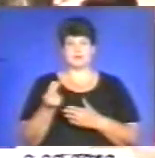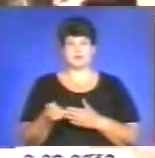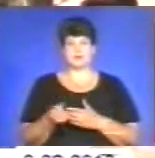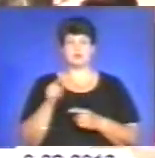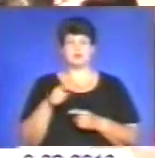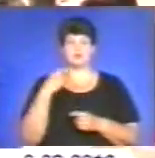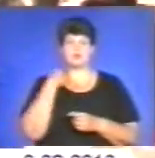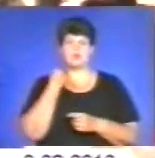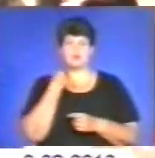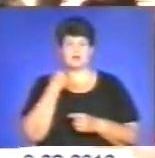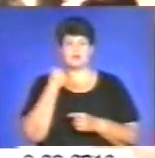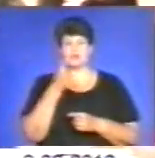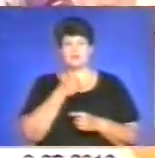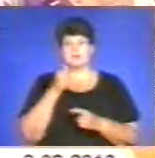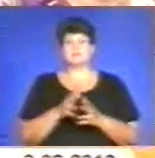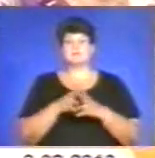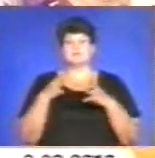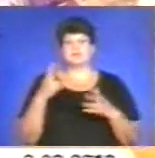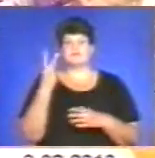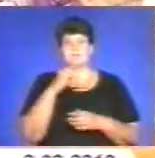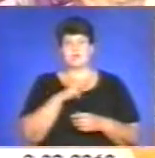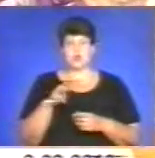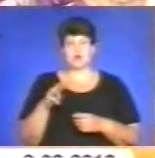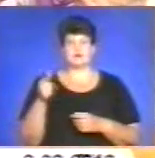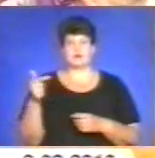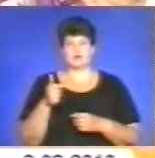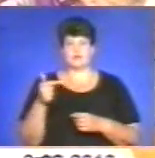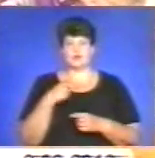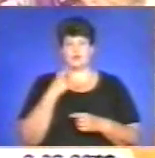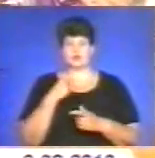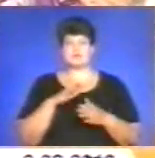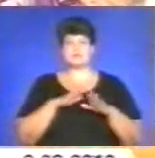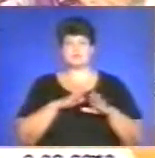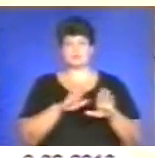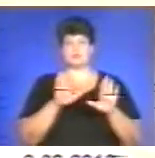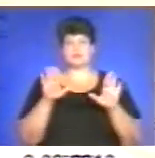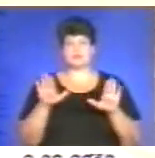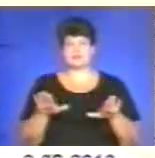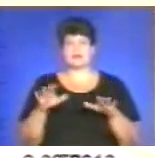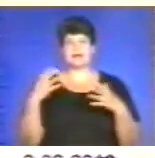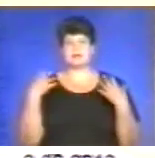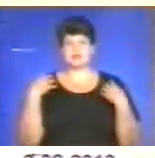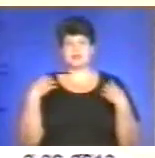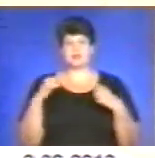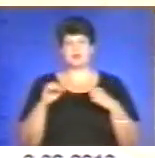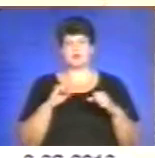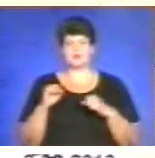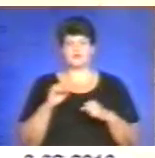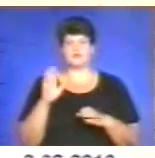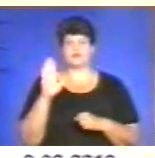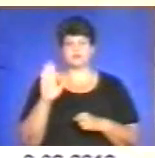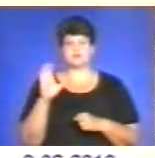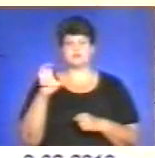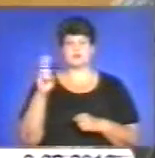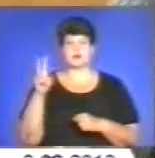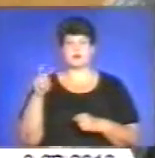Тому заборгованість цьогоріч зросла на 2 мільйони гривень, зазначає заступник начальника управління моніторингу та організаційної роботи Володимир